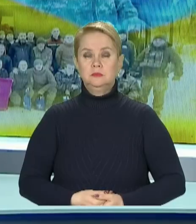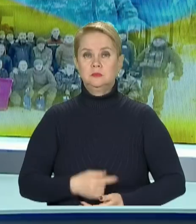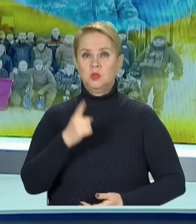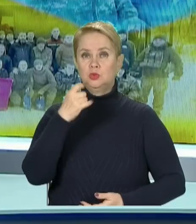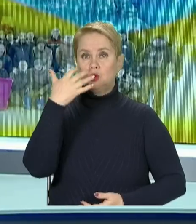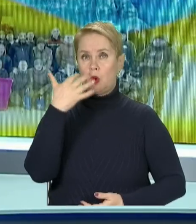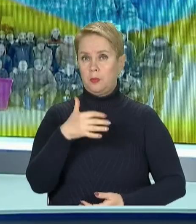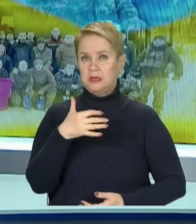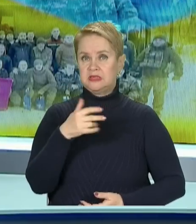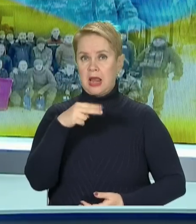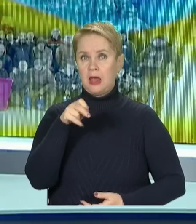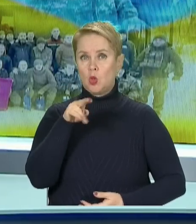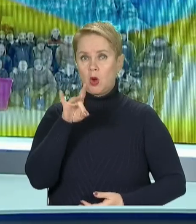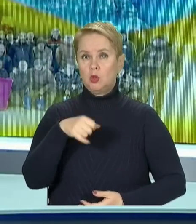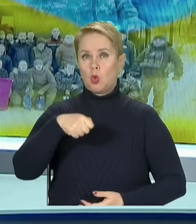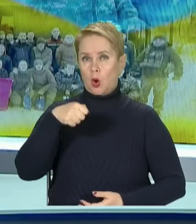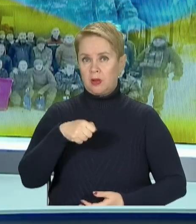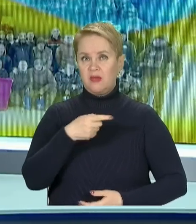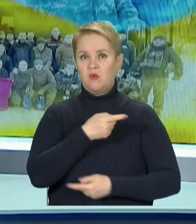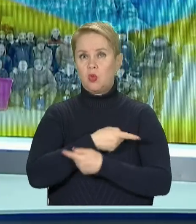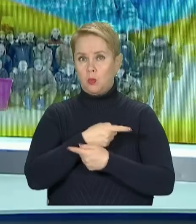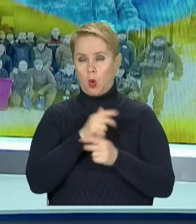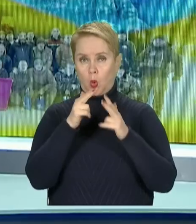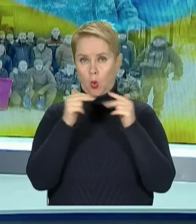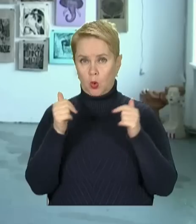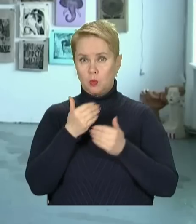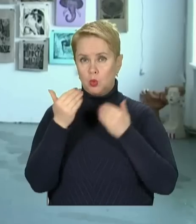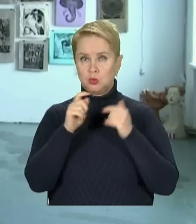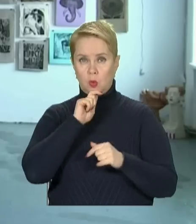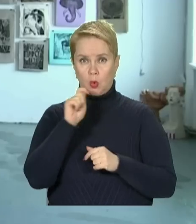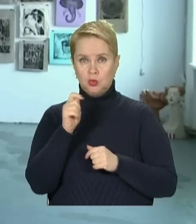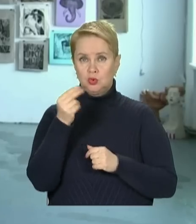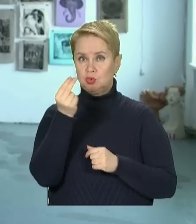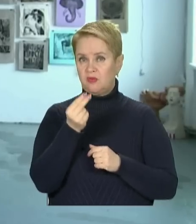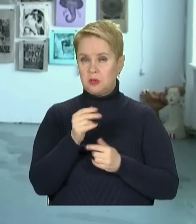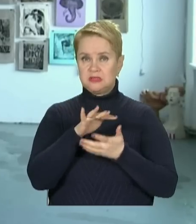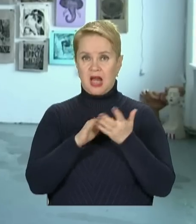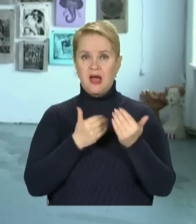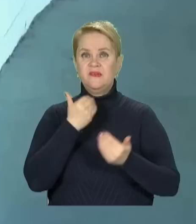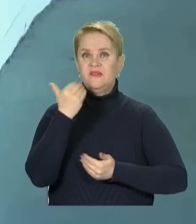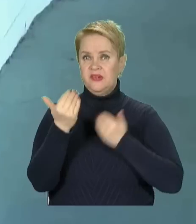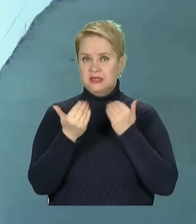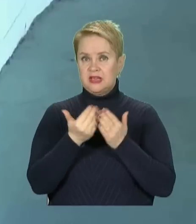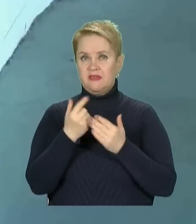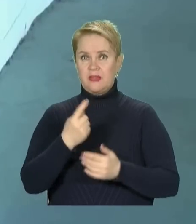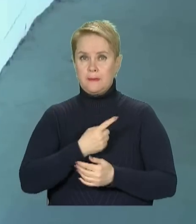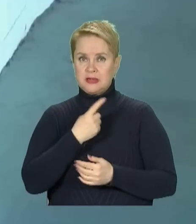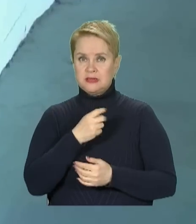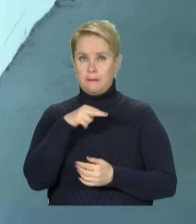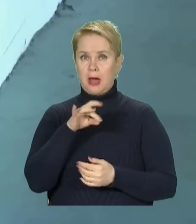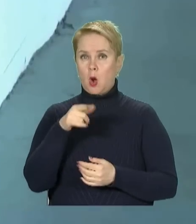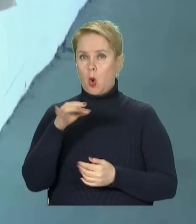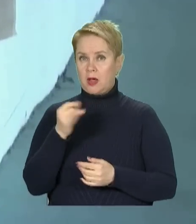150 ліноритів, торбинки та футболки. У Дніпрі в Музеї українського живопису триває виставка «Від майстерні